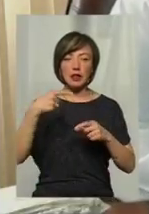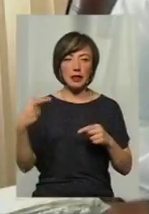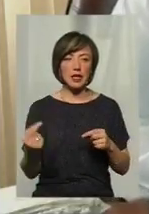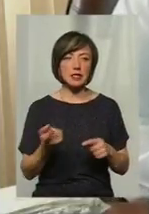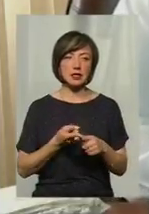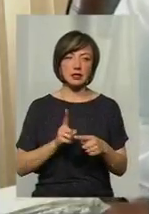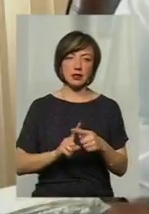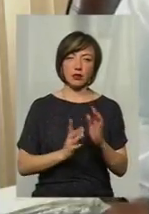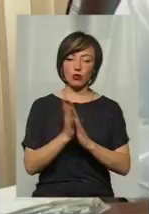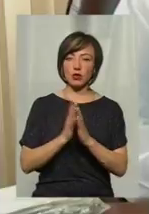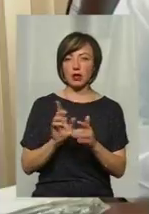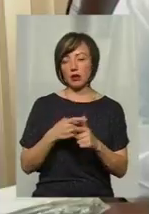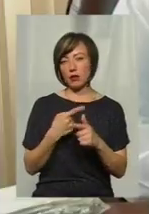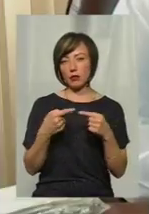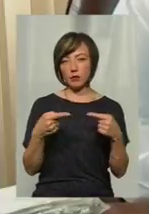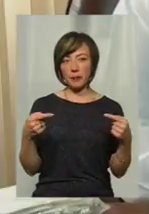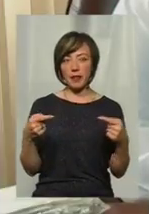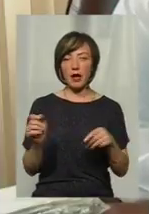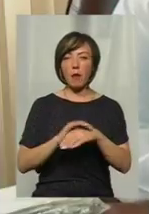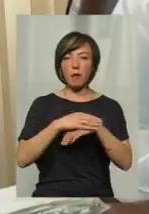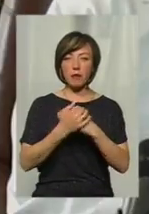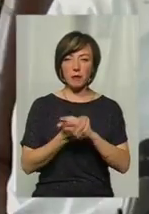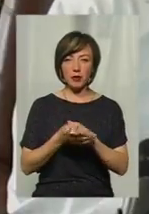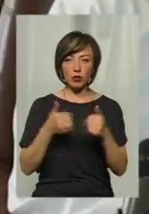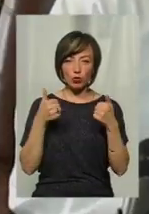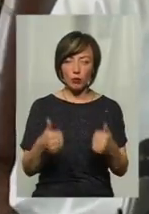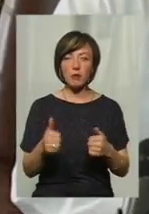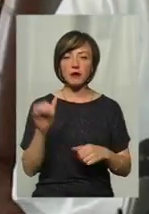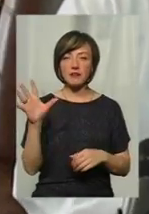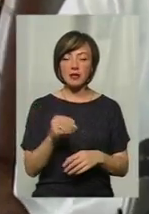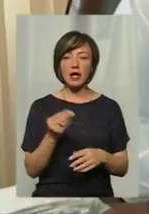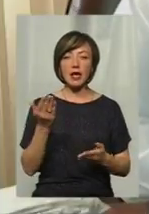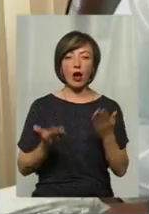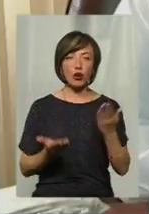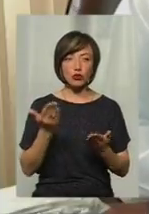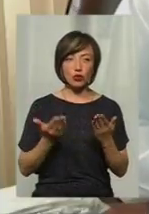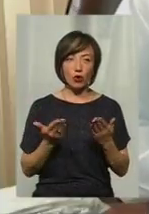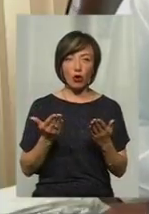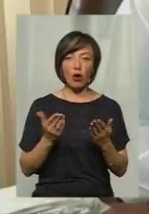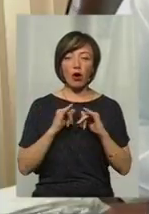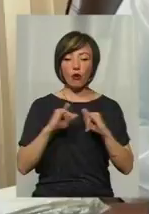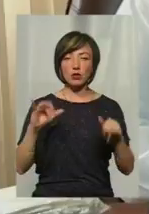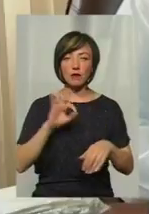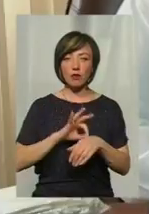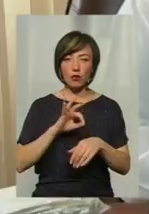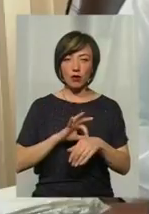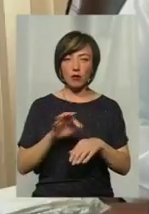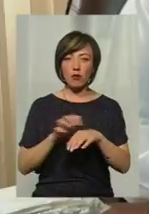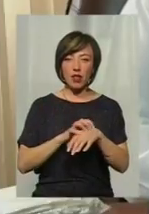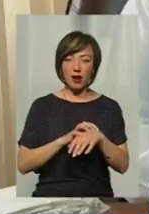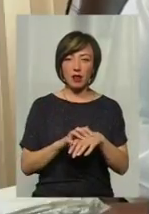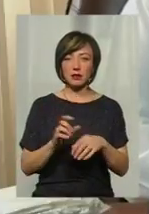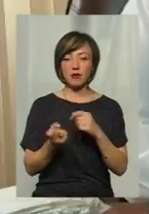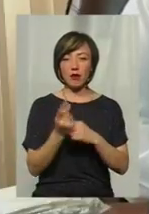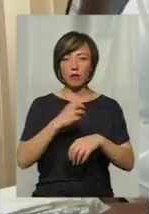рослини, чи ще чогось, змити це все. І якщо розвиток хвороби у вигляді подразнення,